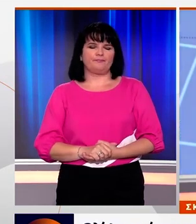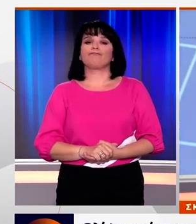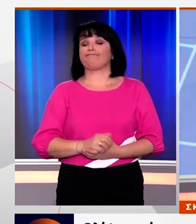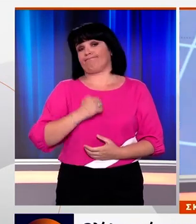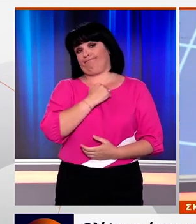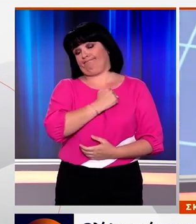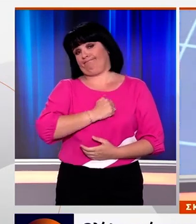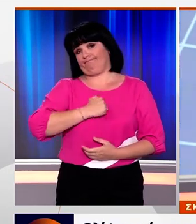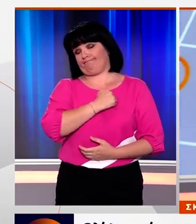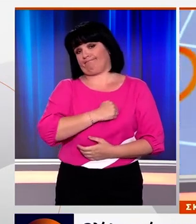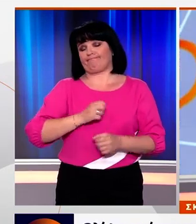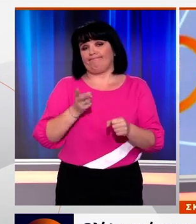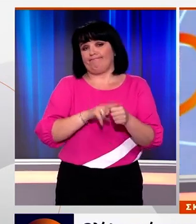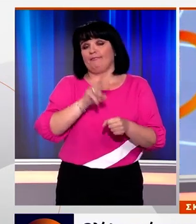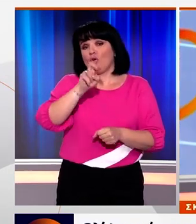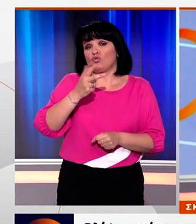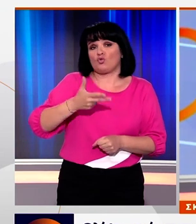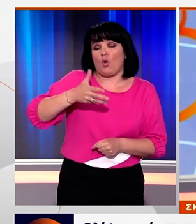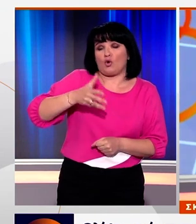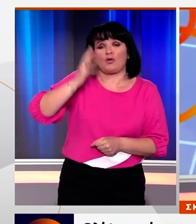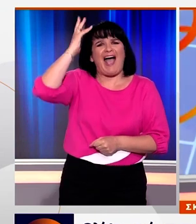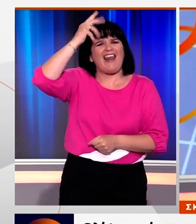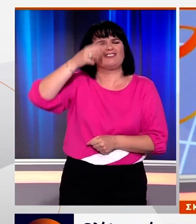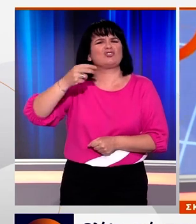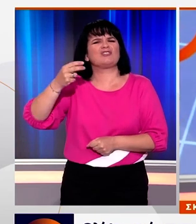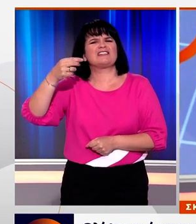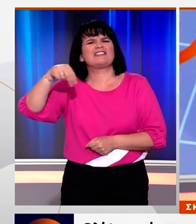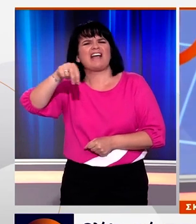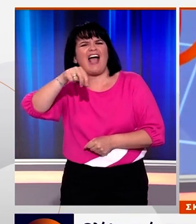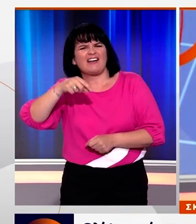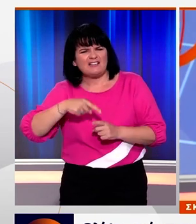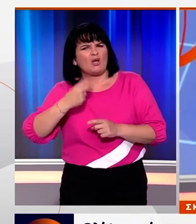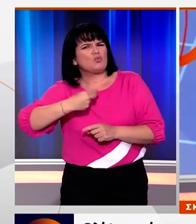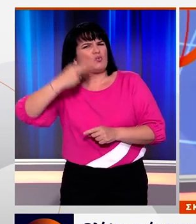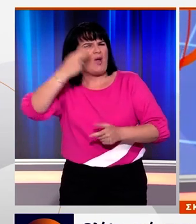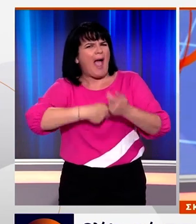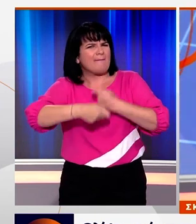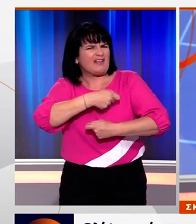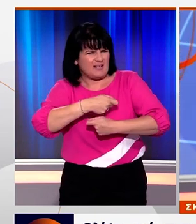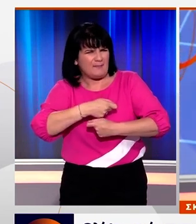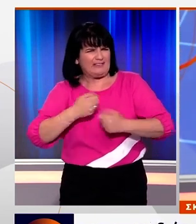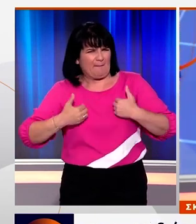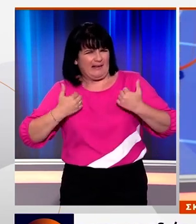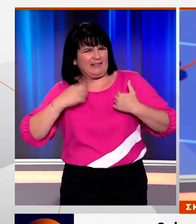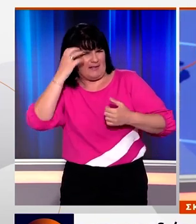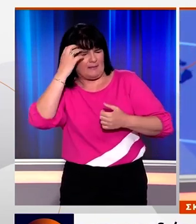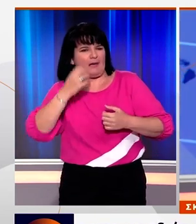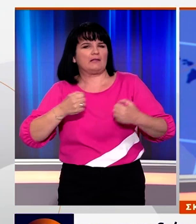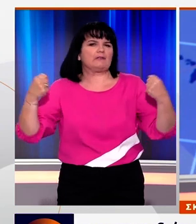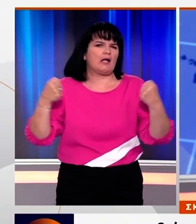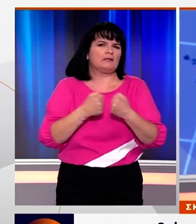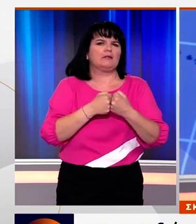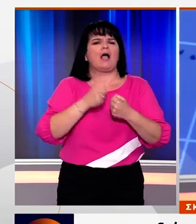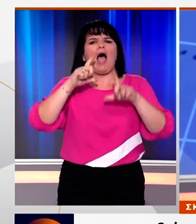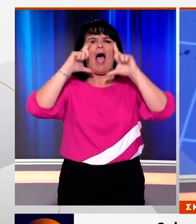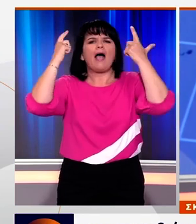Θλίψη σκόρπισε ο θάνατος του 23χρονου Αλέξανδρου Ζαχαριά γιου του γνωστού επιχειρηματίας στον χώρο των παιχνιδιών σε τροχέο στον